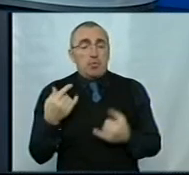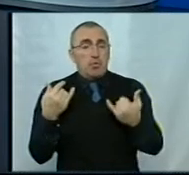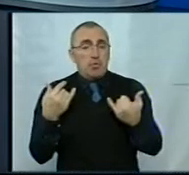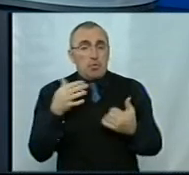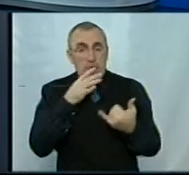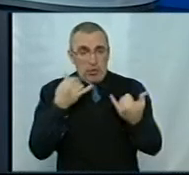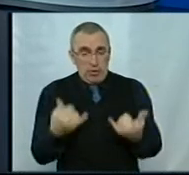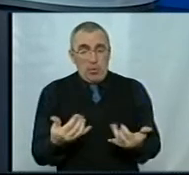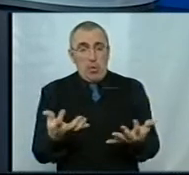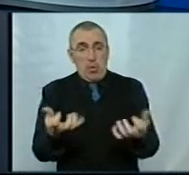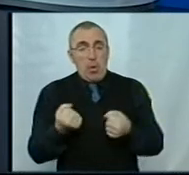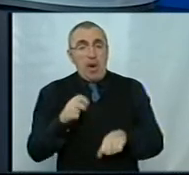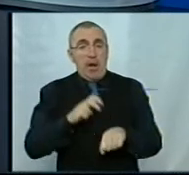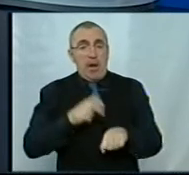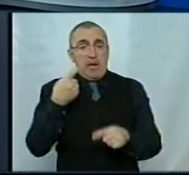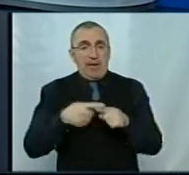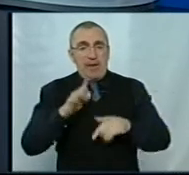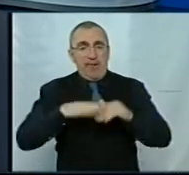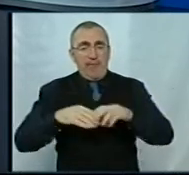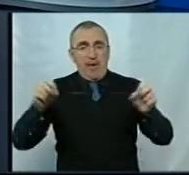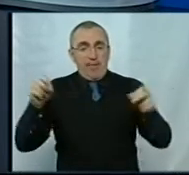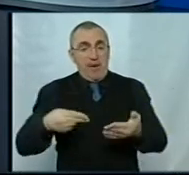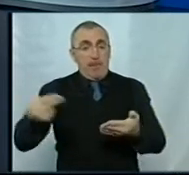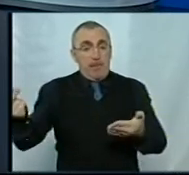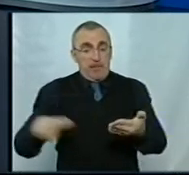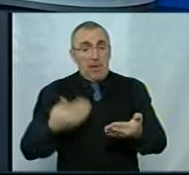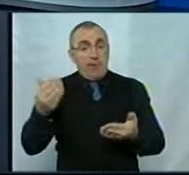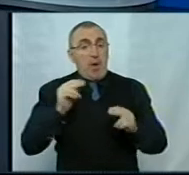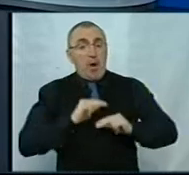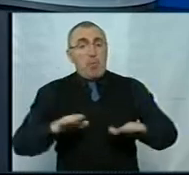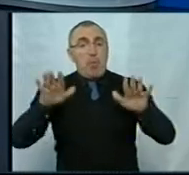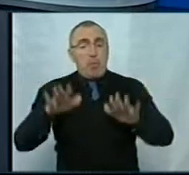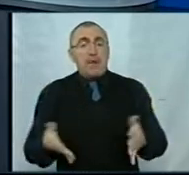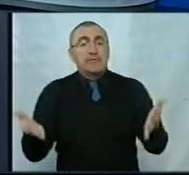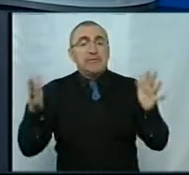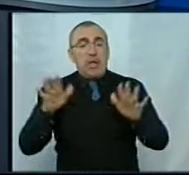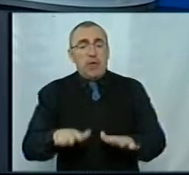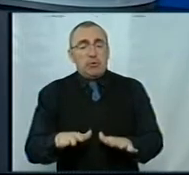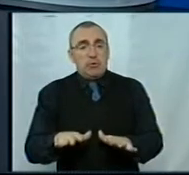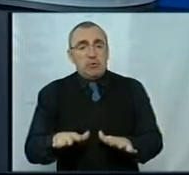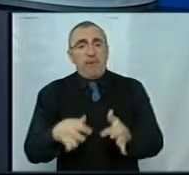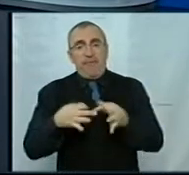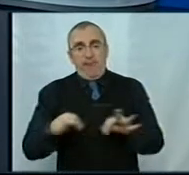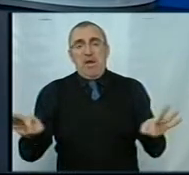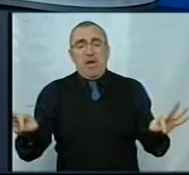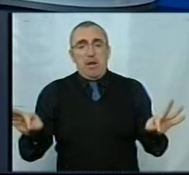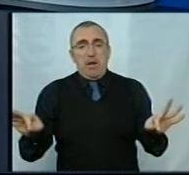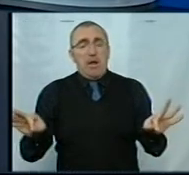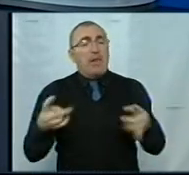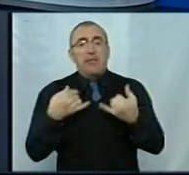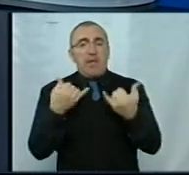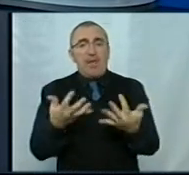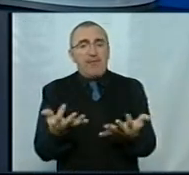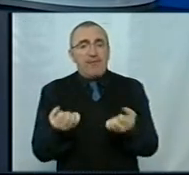отримання лікарями цих кваліфікаційних підписів їхнє робоче місце залишається, ну що називається, вільним. Не ведеться